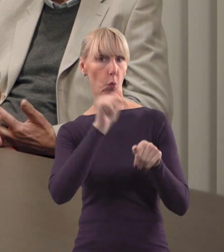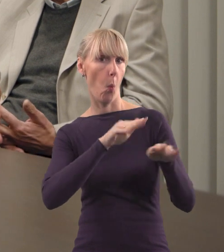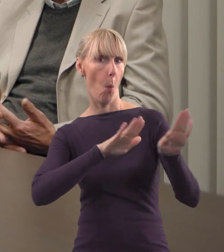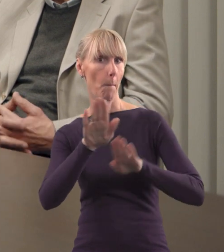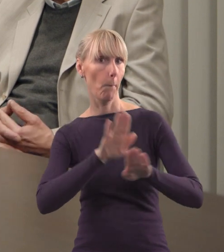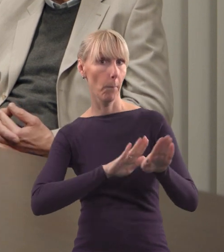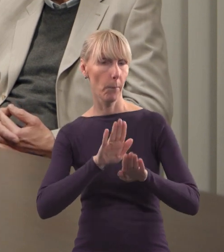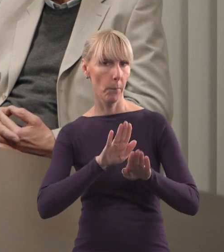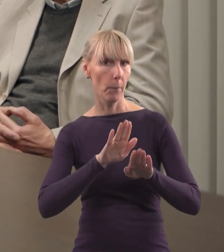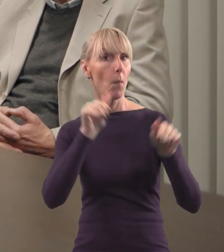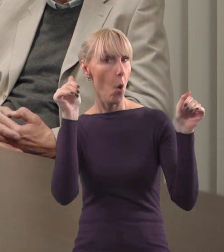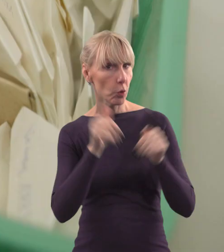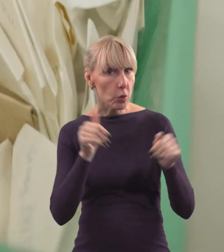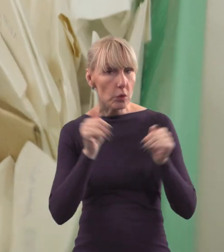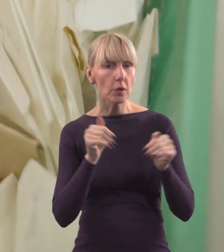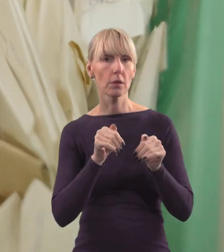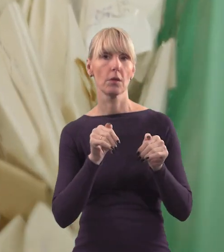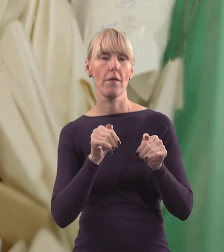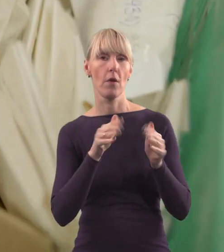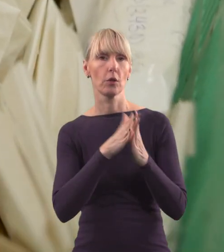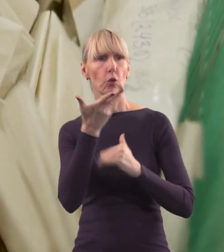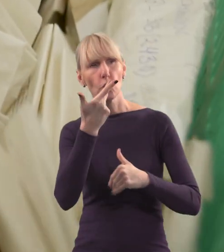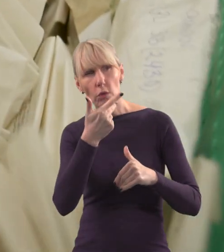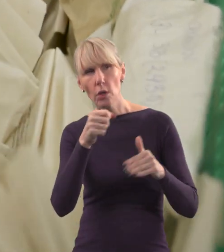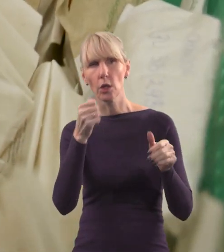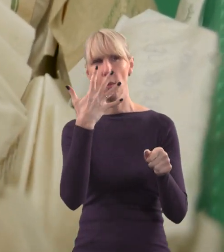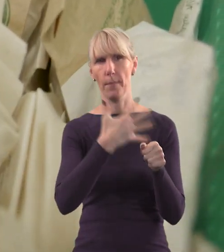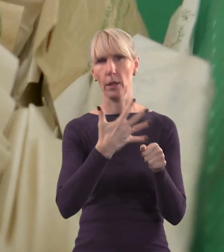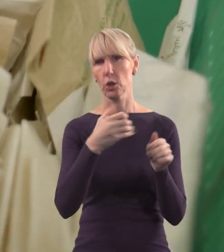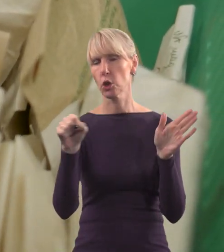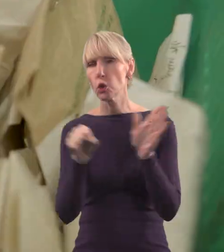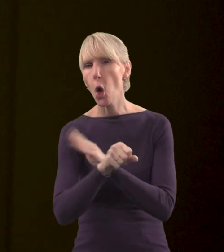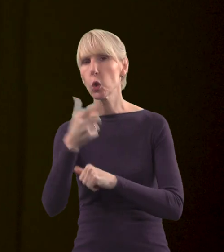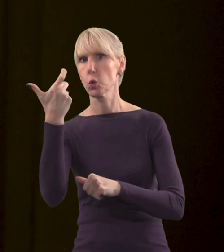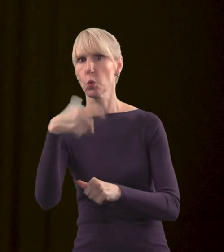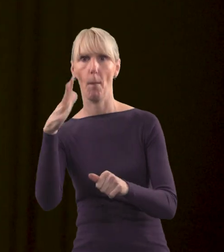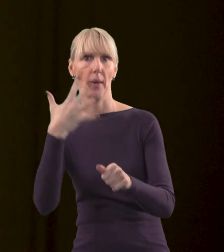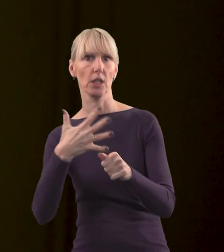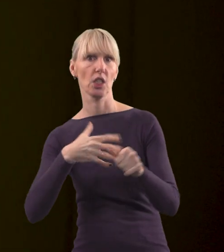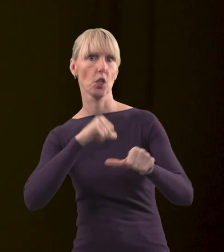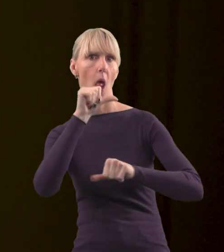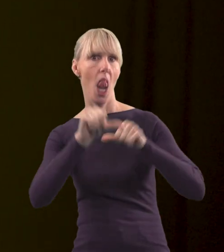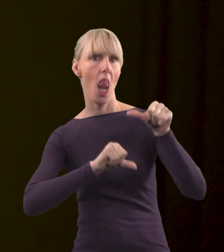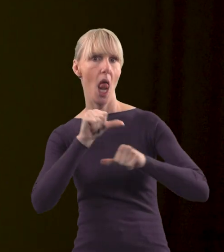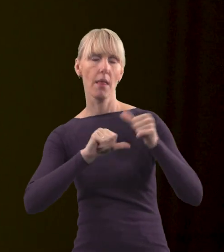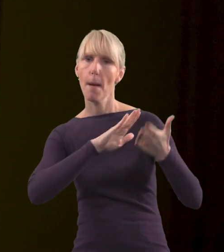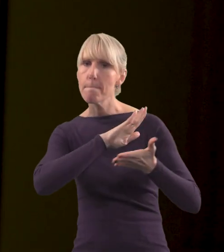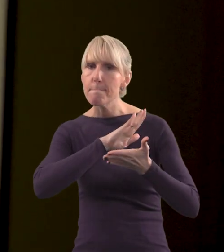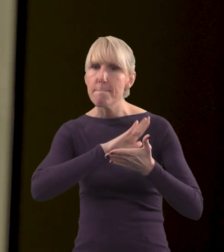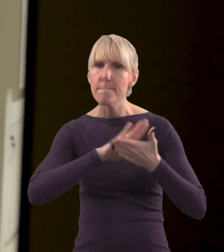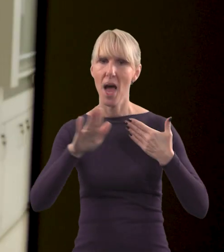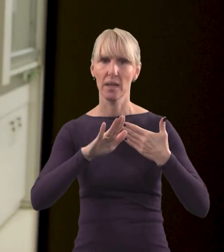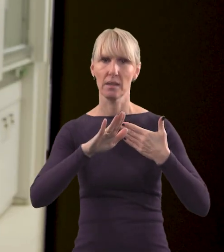przechowywania przez 50 do 150 lat bez rozmnożenia